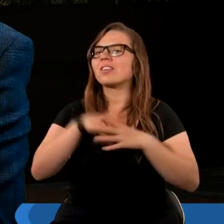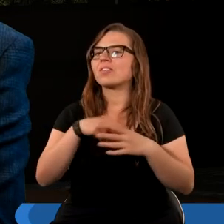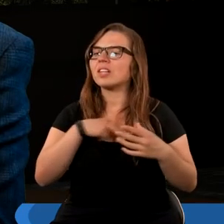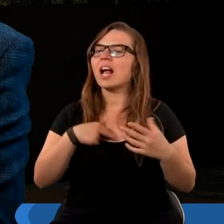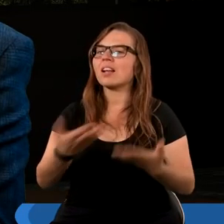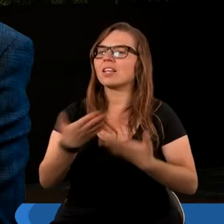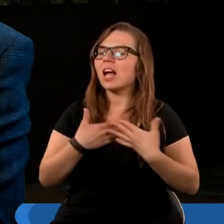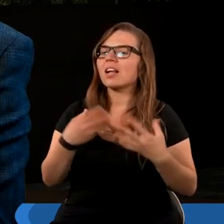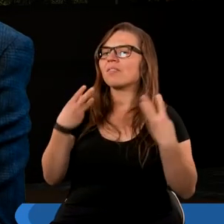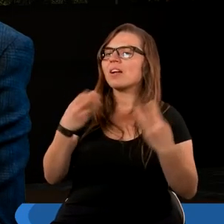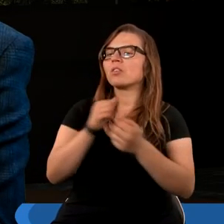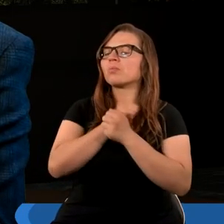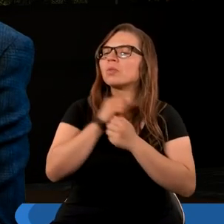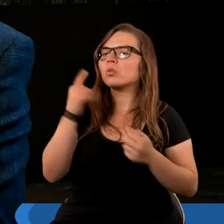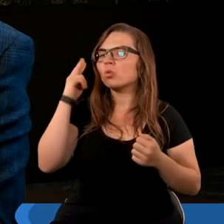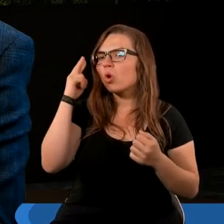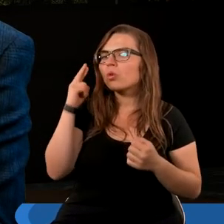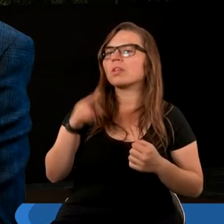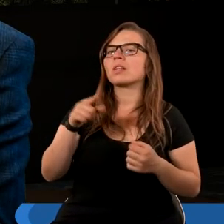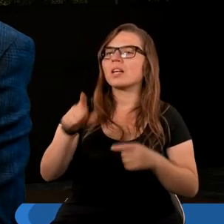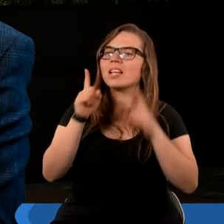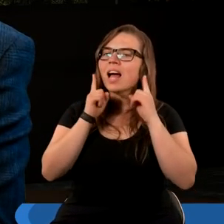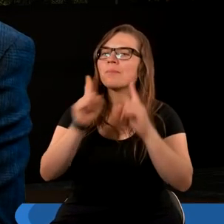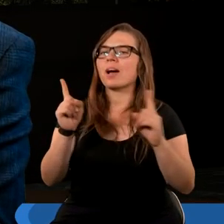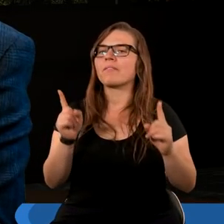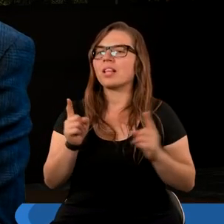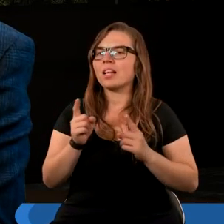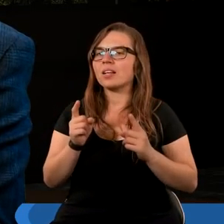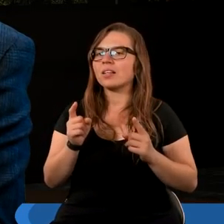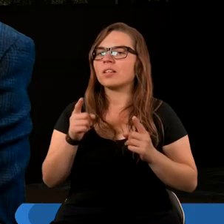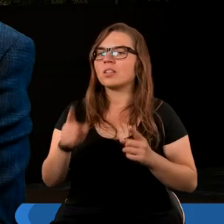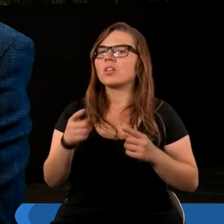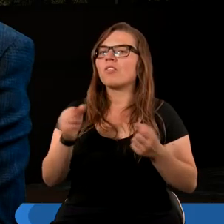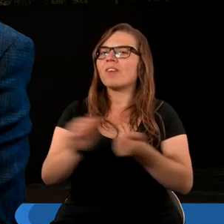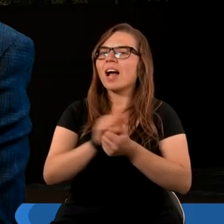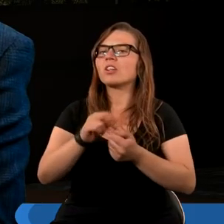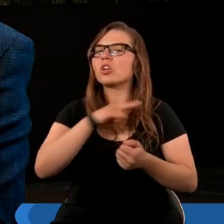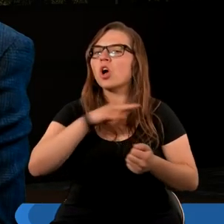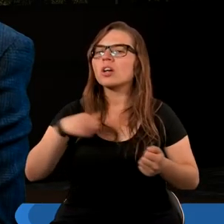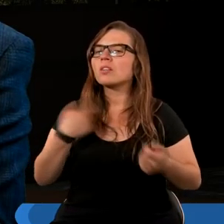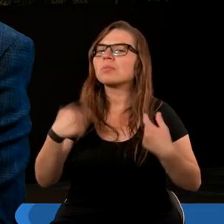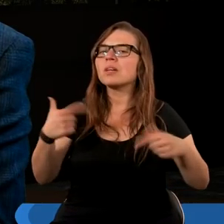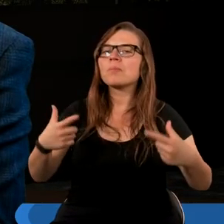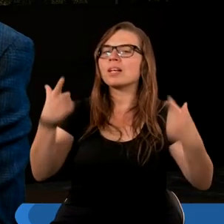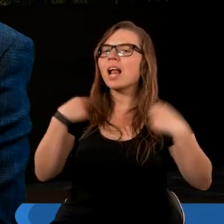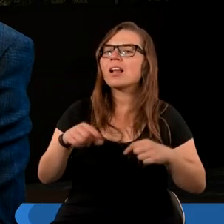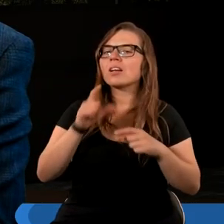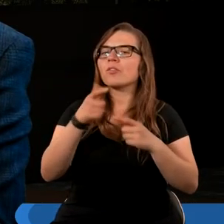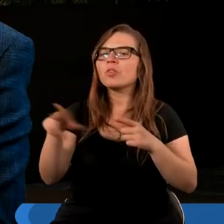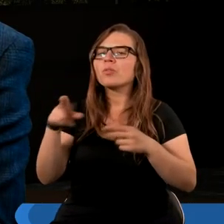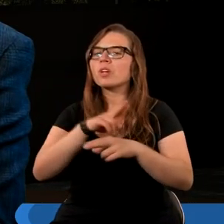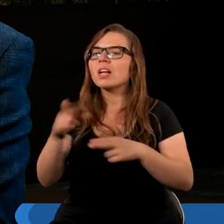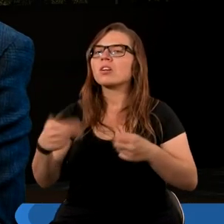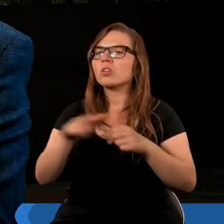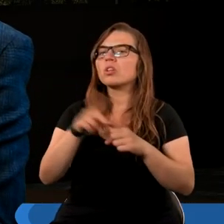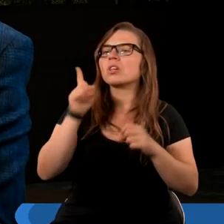że dajesz nam taką wiedzę, takie zrozumienie, że tak naprawdę dbasz o to, żebyśmy nie byli zaskoczeni wieloma zjawiskami, które